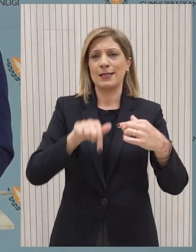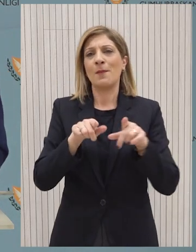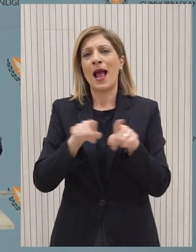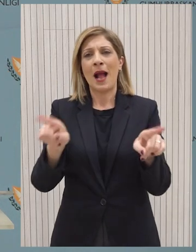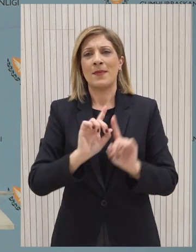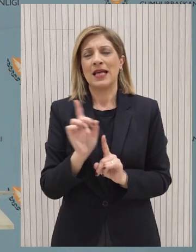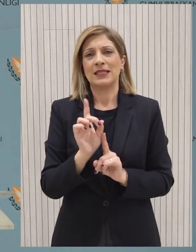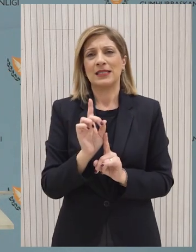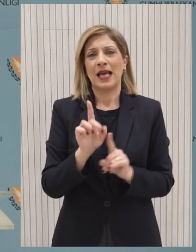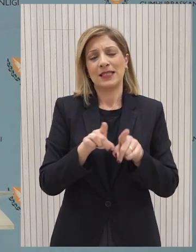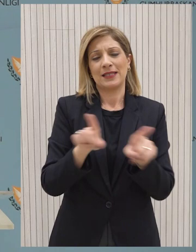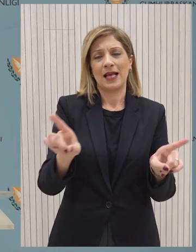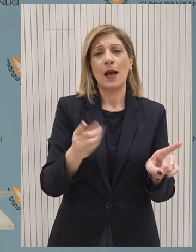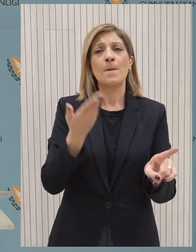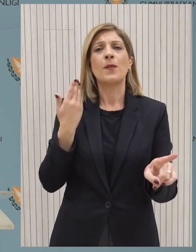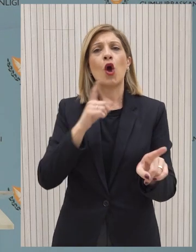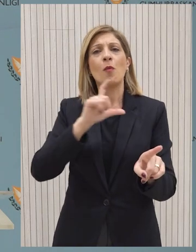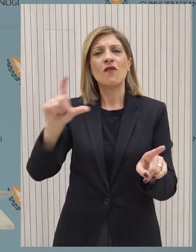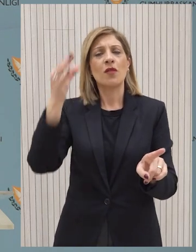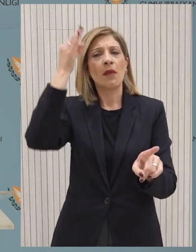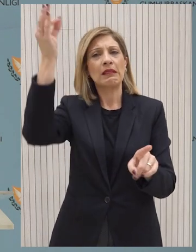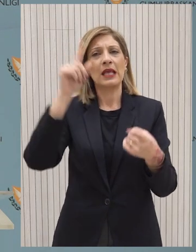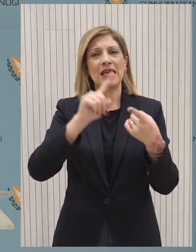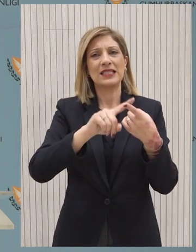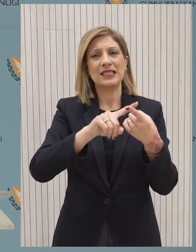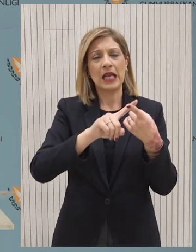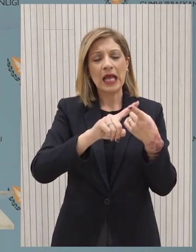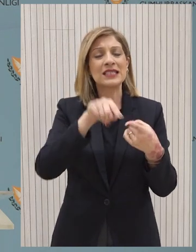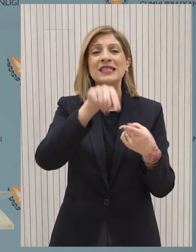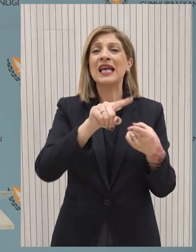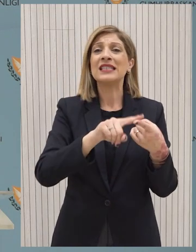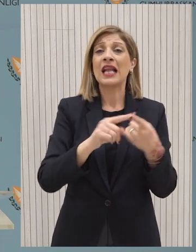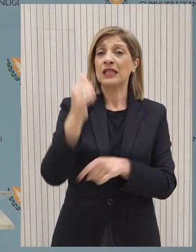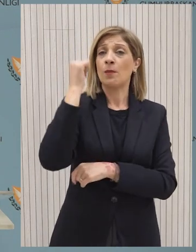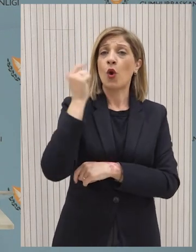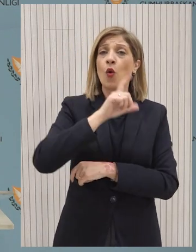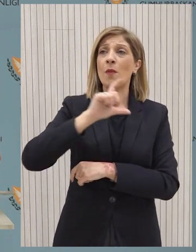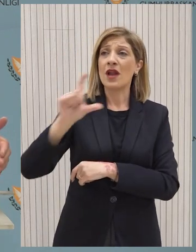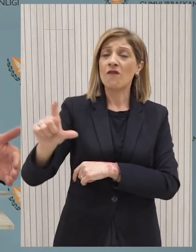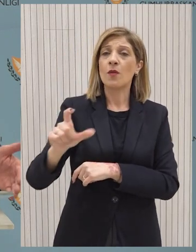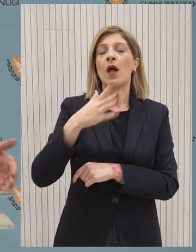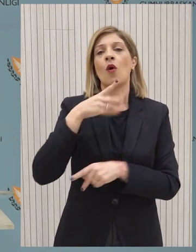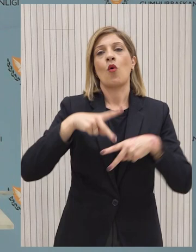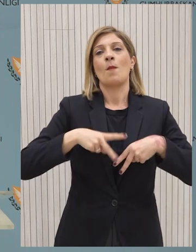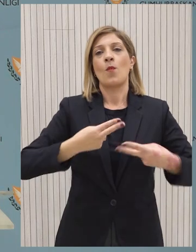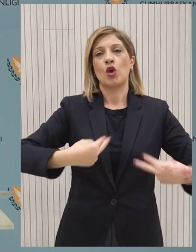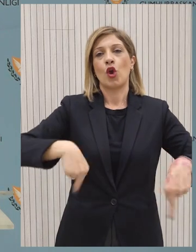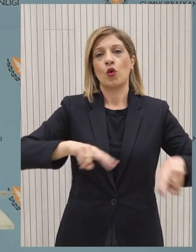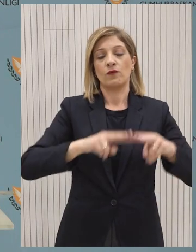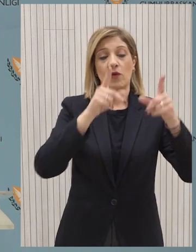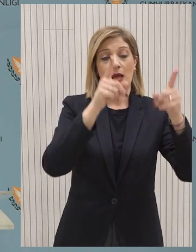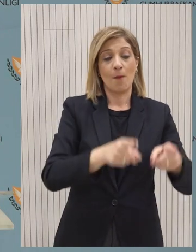δήλωση η οποία είχε εκθοθεί την προηγούμενη εβδομάδα αυτή η συνάντηση ήταν σε συνέχεια των αποφάσεων του Υπουργικού Συμβουλίου τον Ιούνιο του